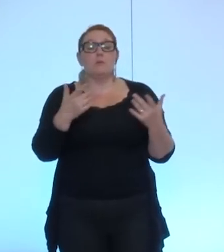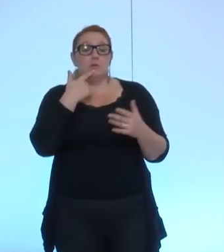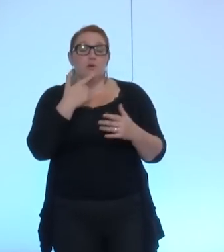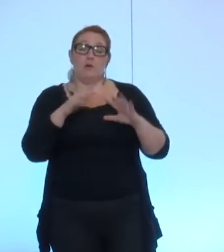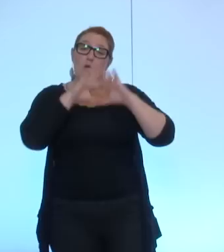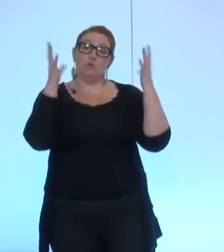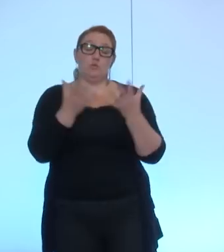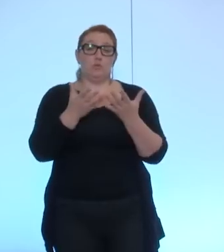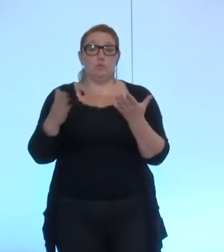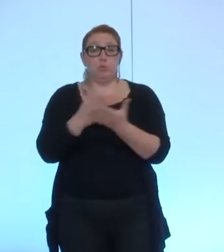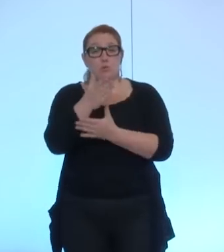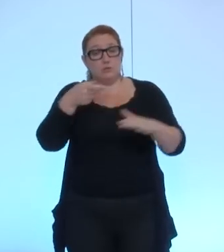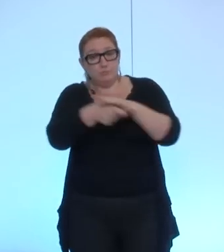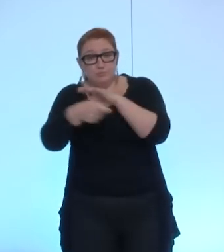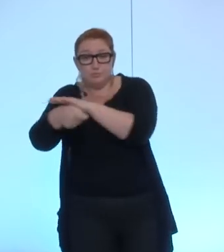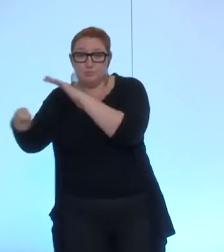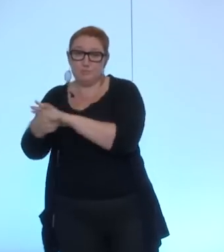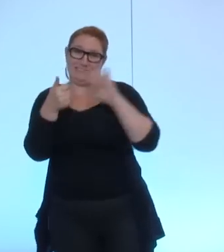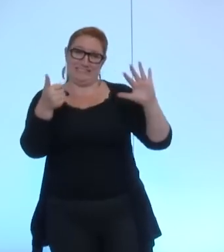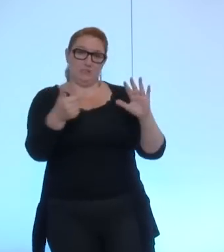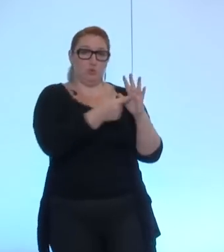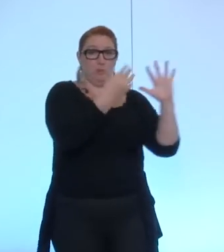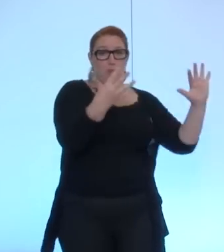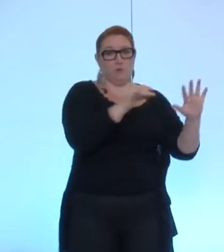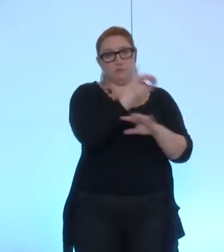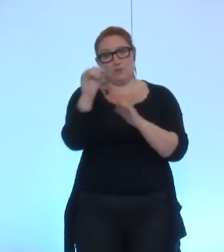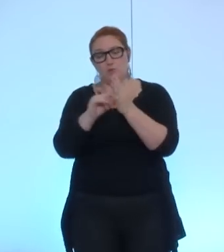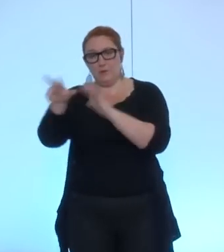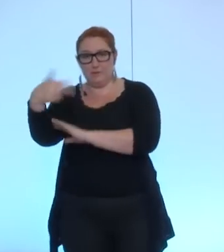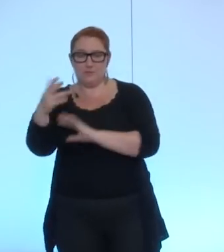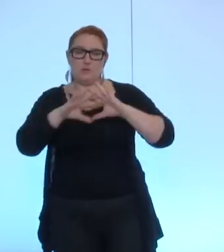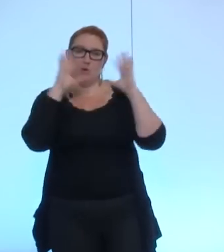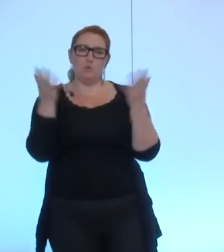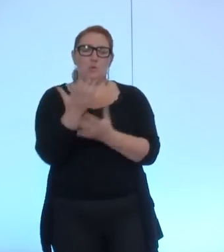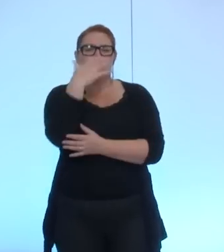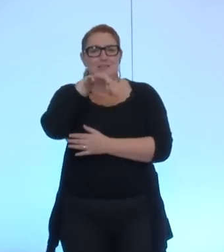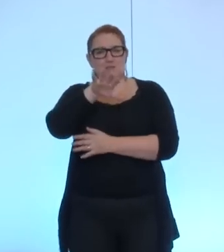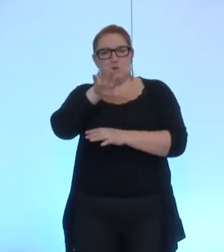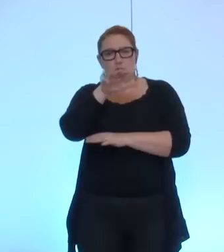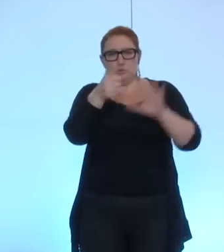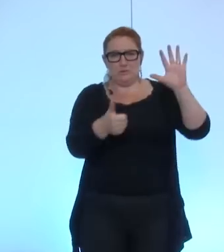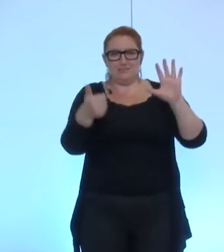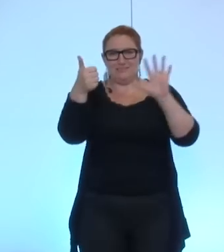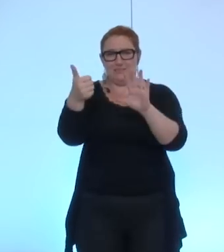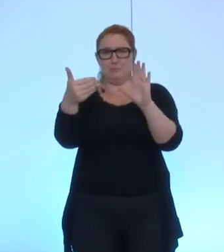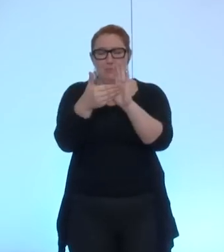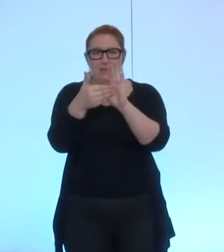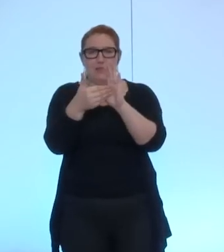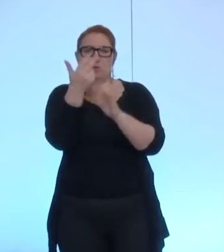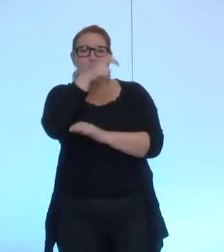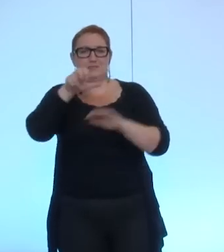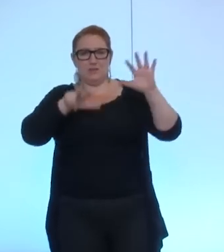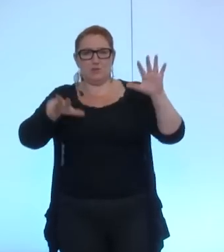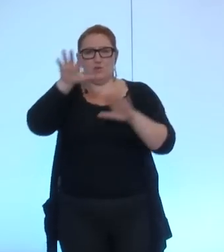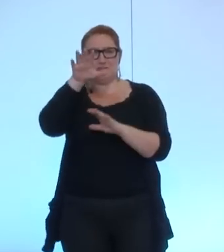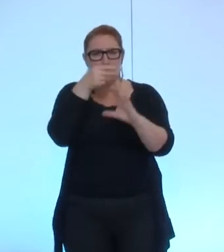sur 2009-2013. Pour résumer, les financements de la ville mobilisés sont de 566 385 euros, et